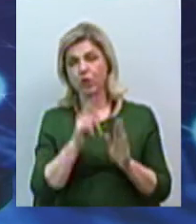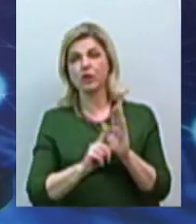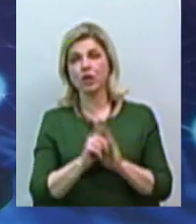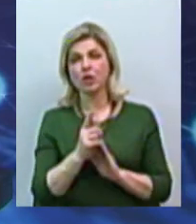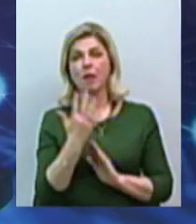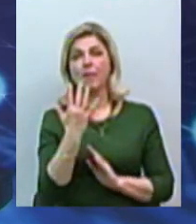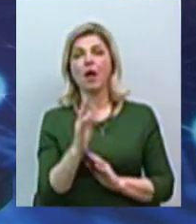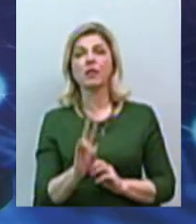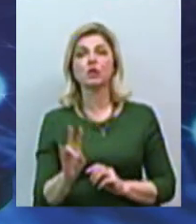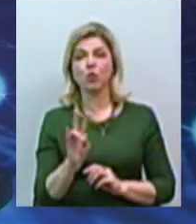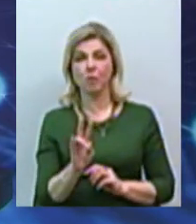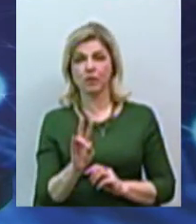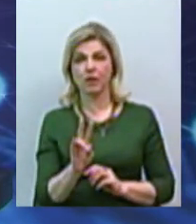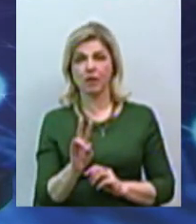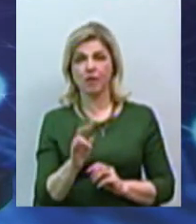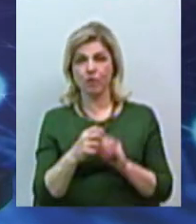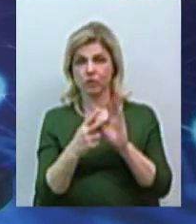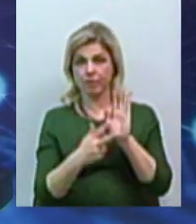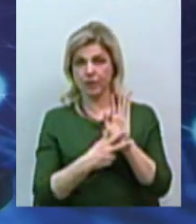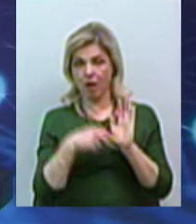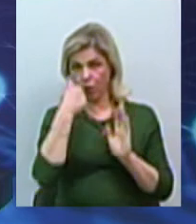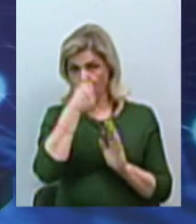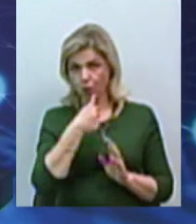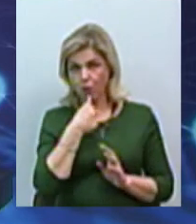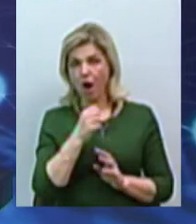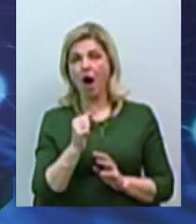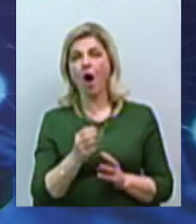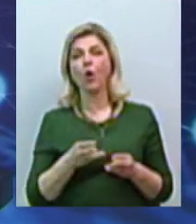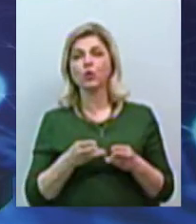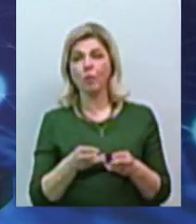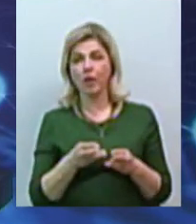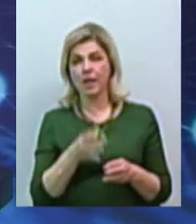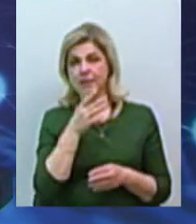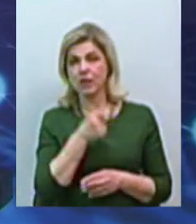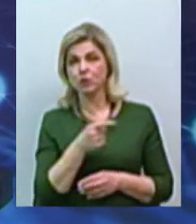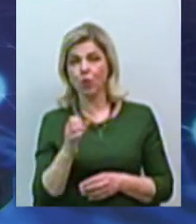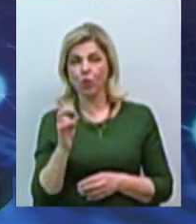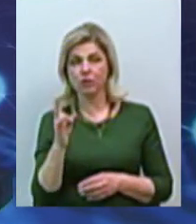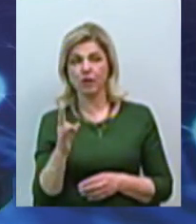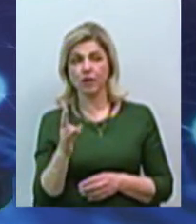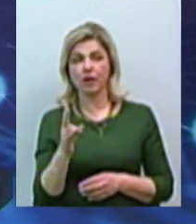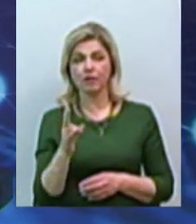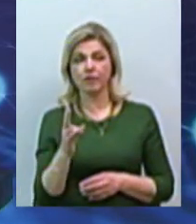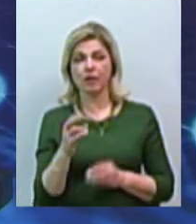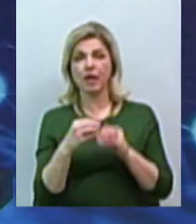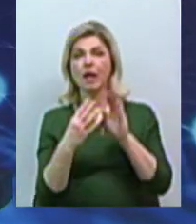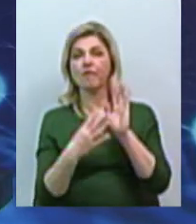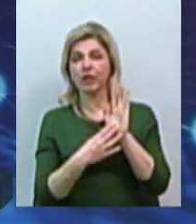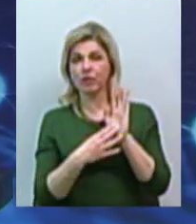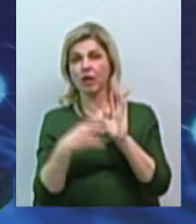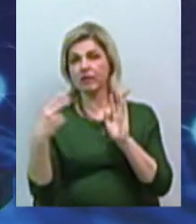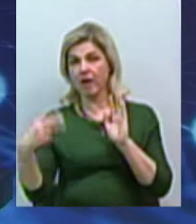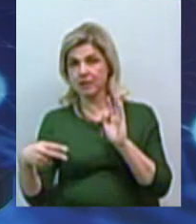листопада 2018 року, а опалювальний сезон 2019-2020